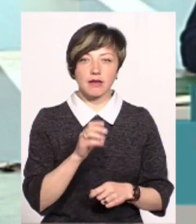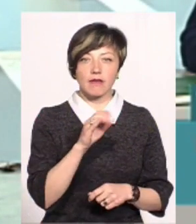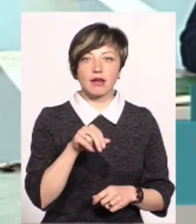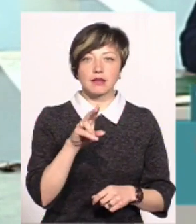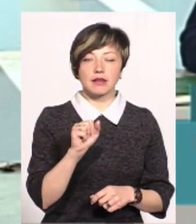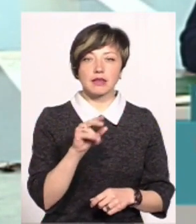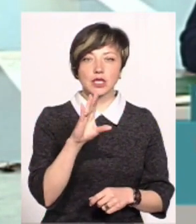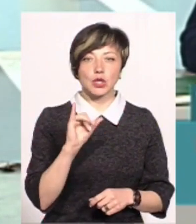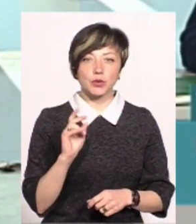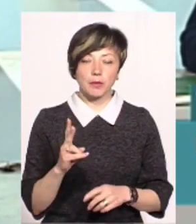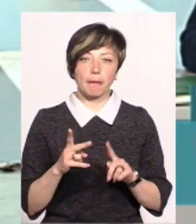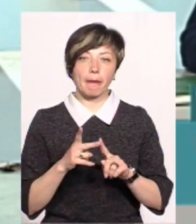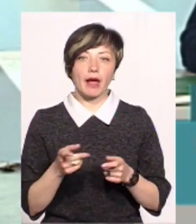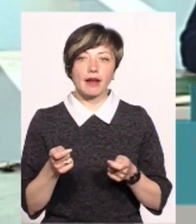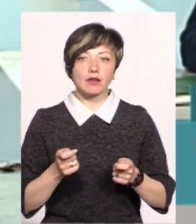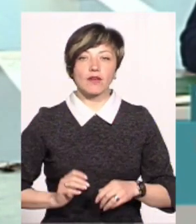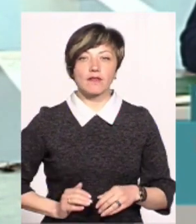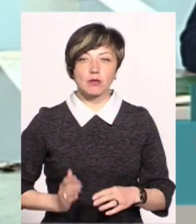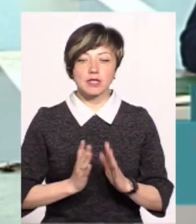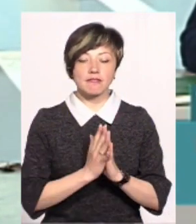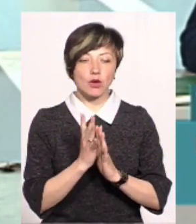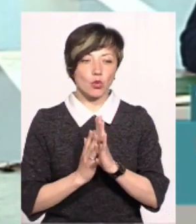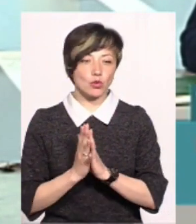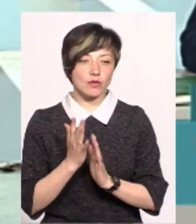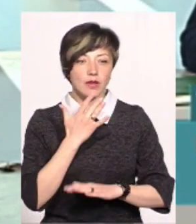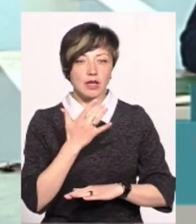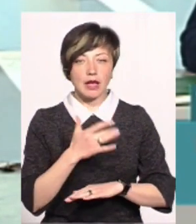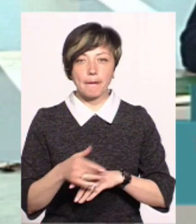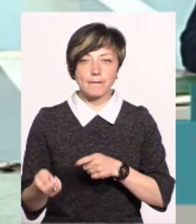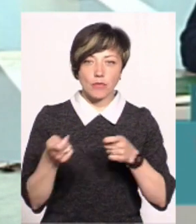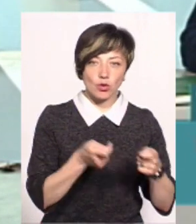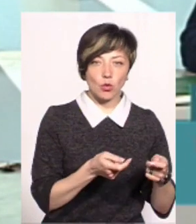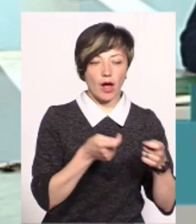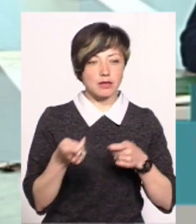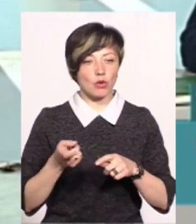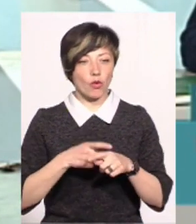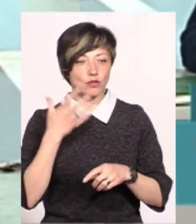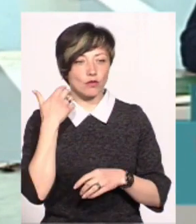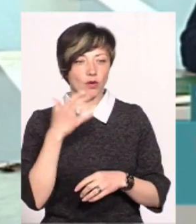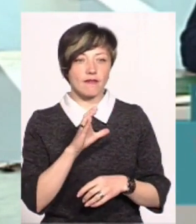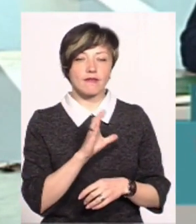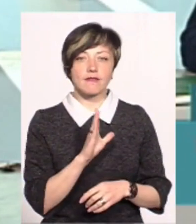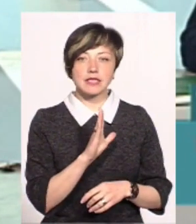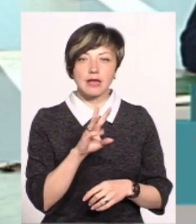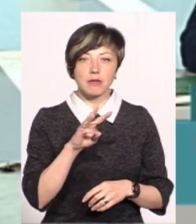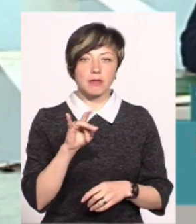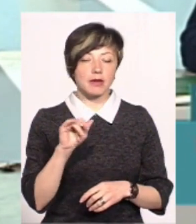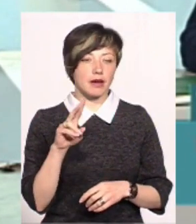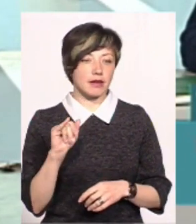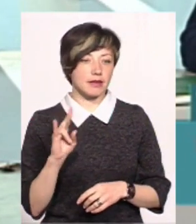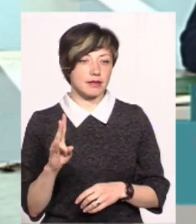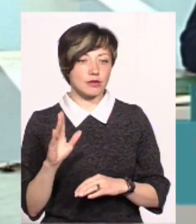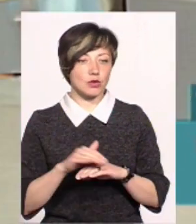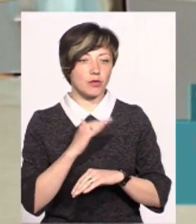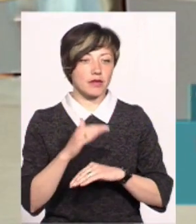Вандою Сердюк і керівником фірм з вирощування імпорту та експорту овочів та фруктів Василем Міракіним. Добрий вечір.